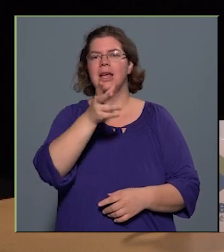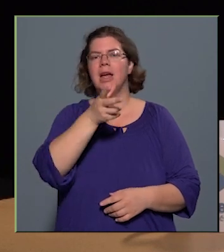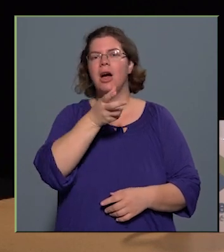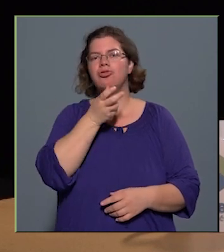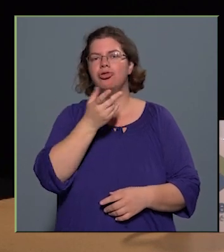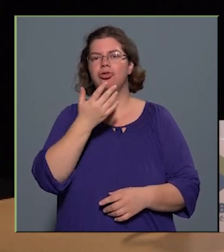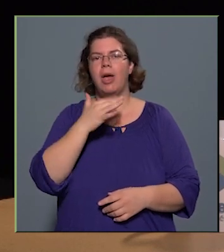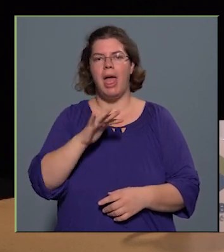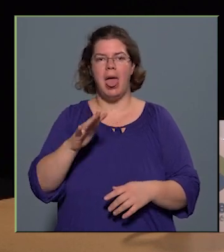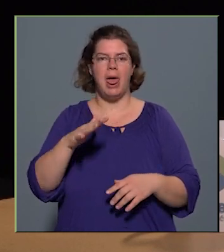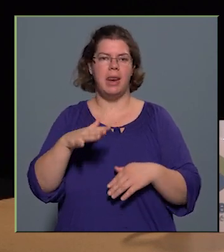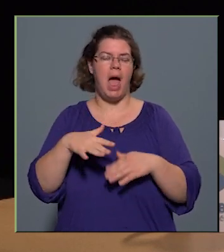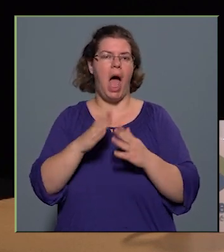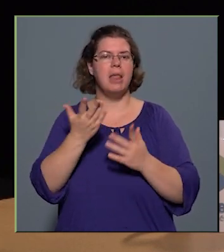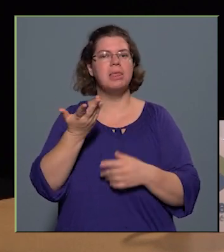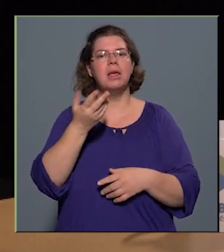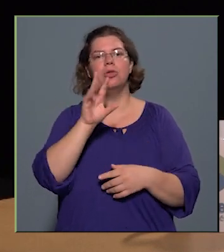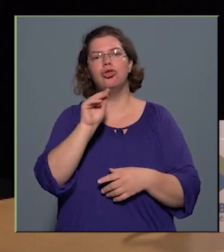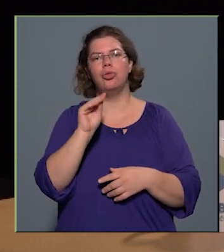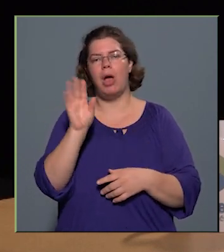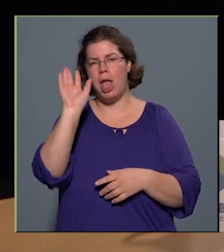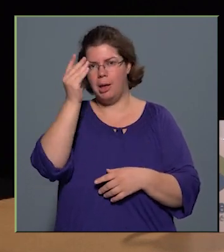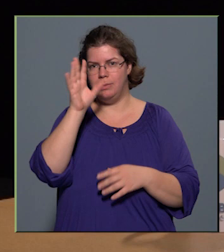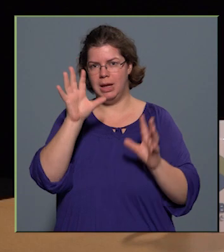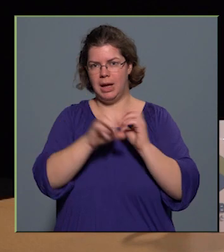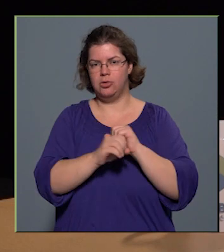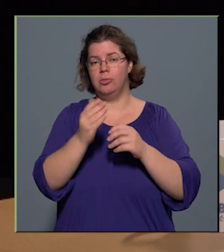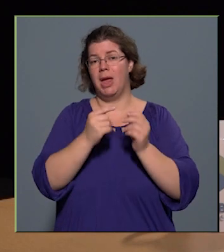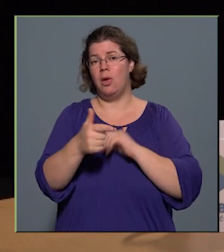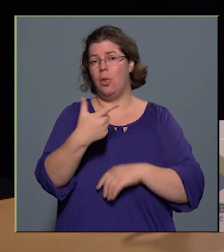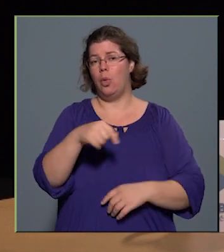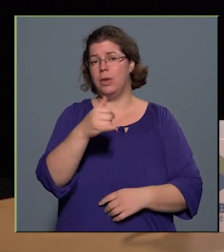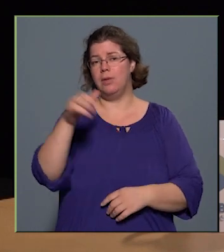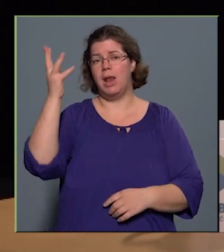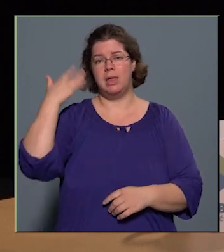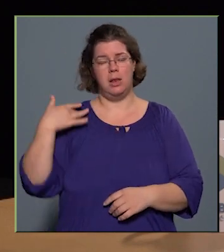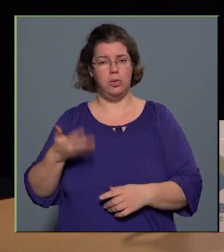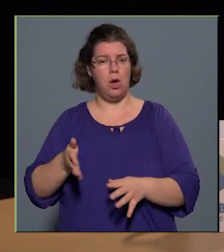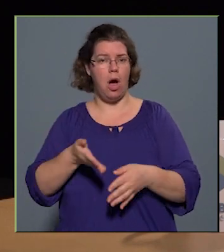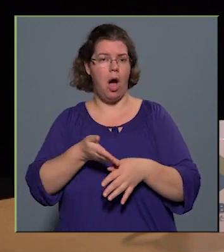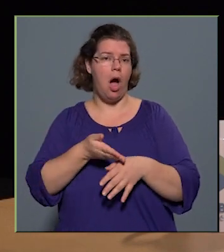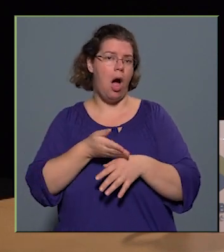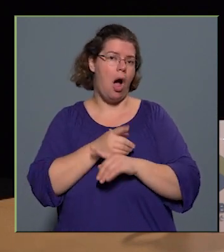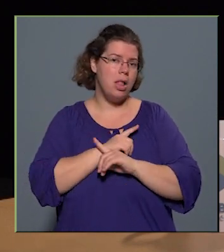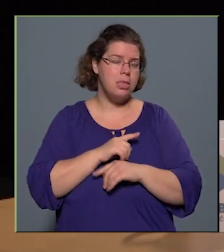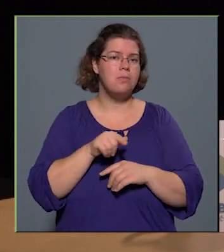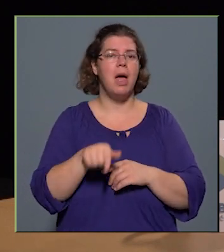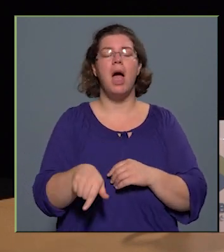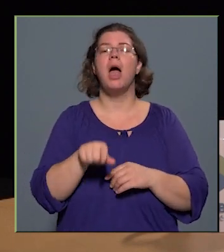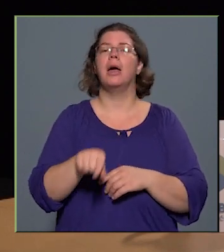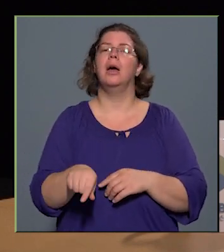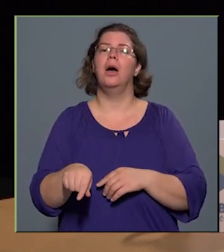Zsuzsa emlékest, hiszen 20 éven halt meg, az önkormányzat emléktáblát fog